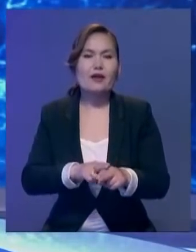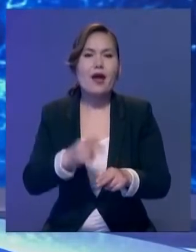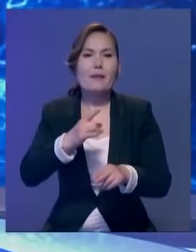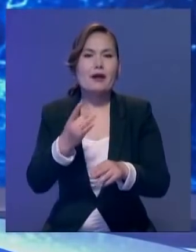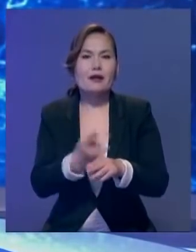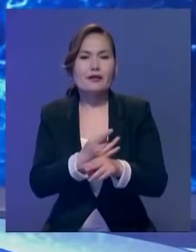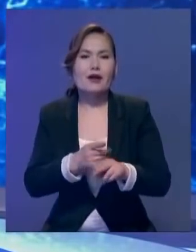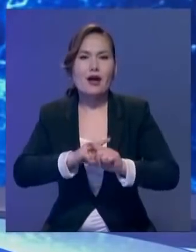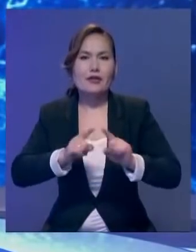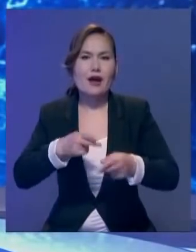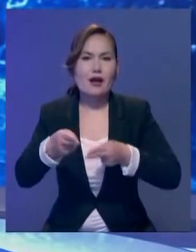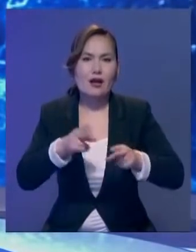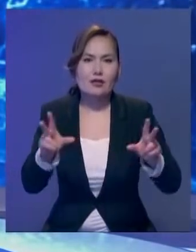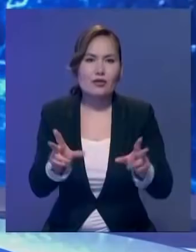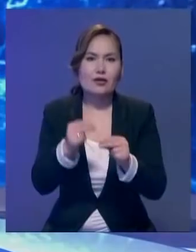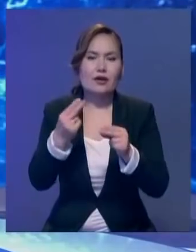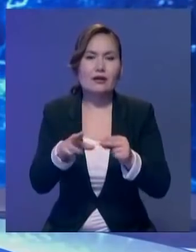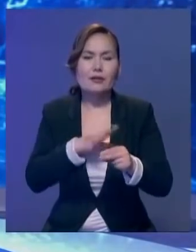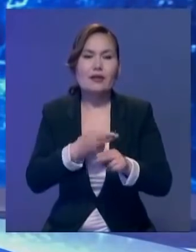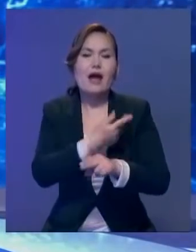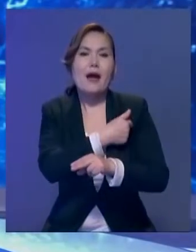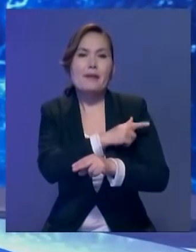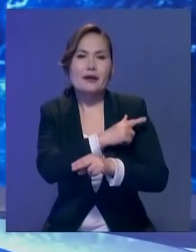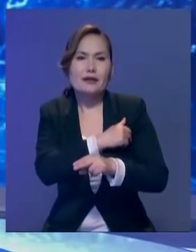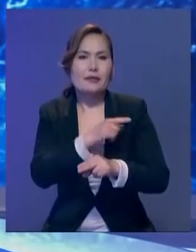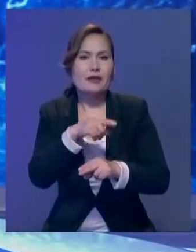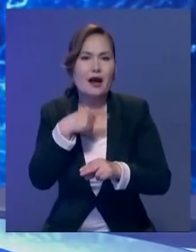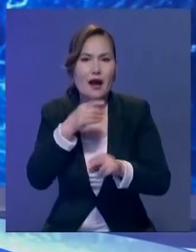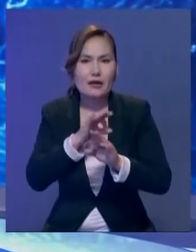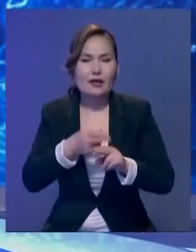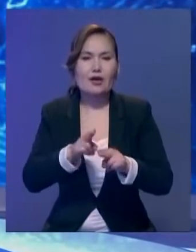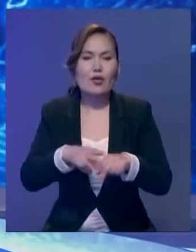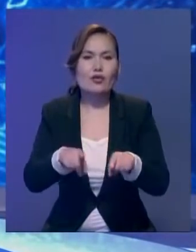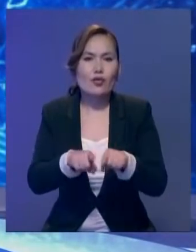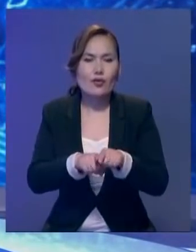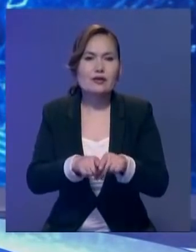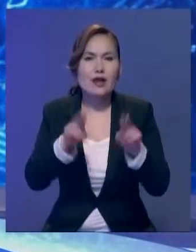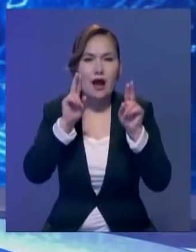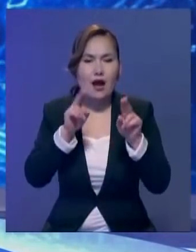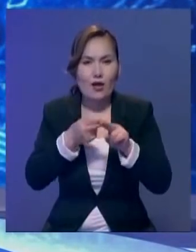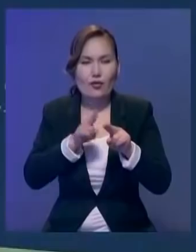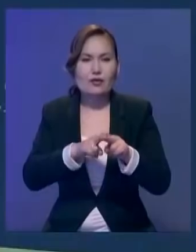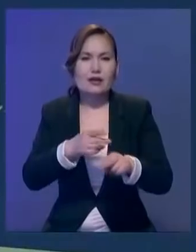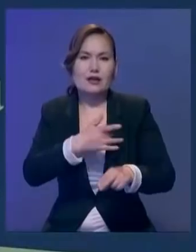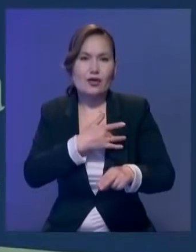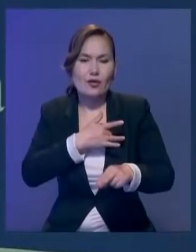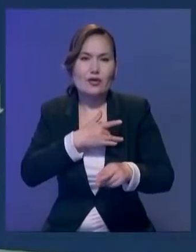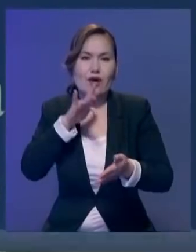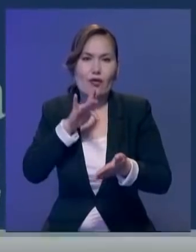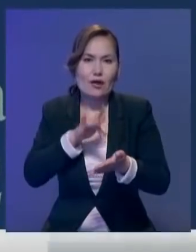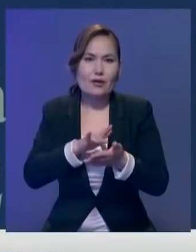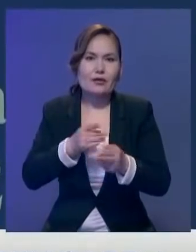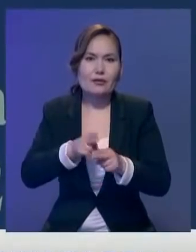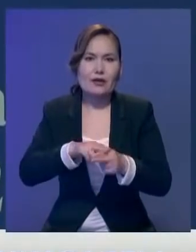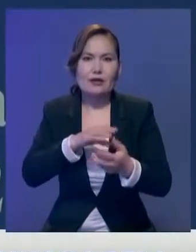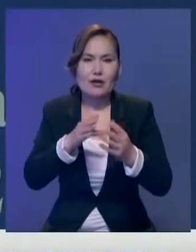алға ашырет айырықша операция сәтті аяқталды. Медицина тілмен айтсақ, мұндай тәсіл кеуде және құрсақ ортасының